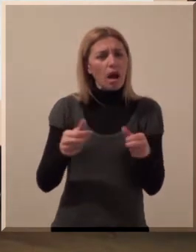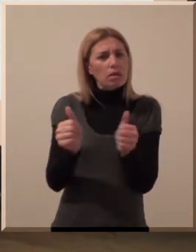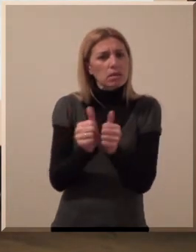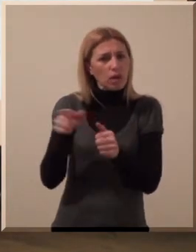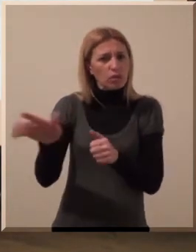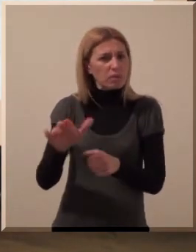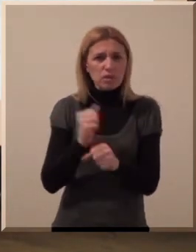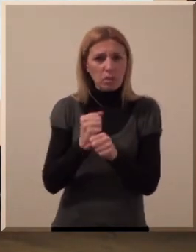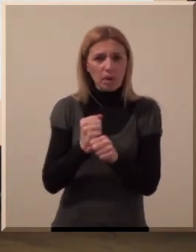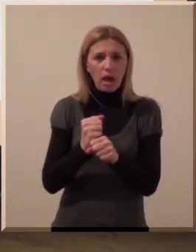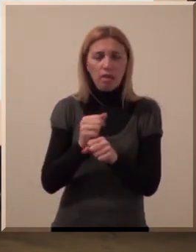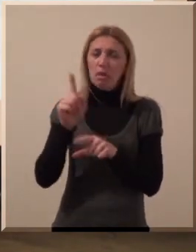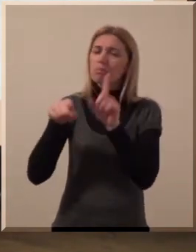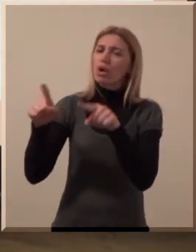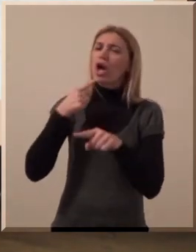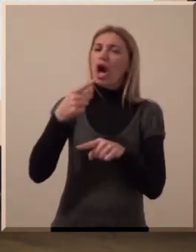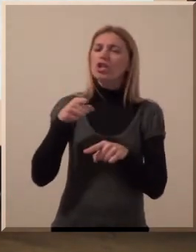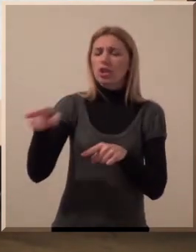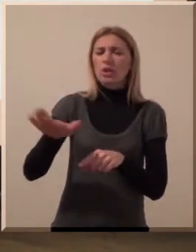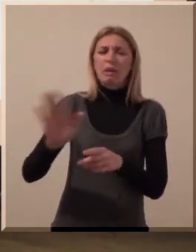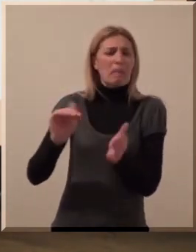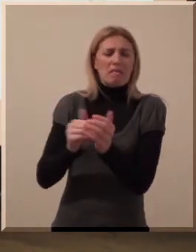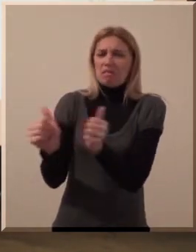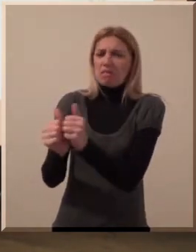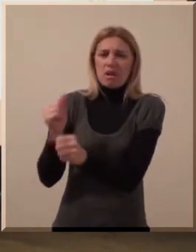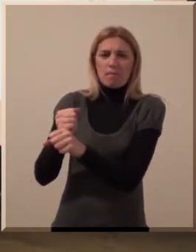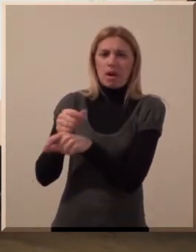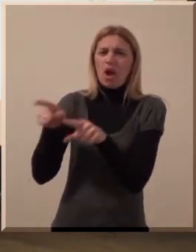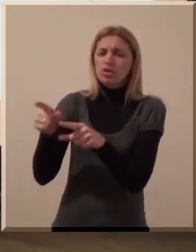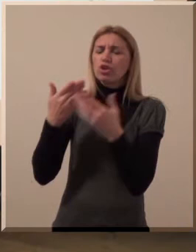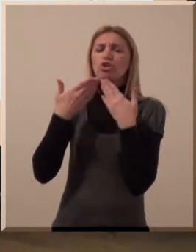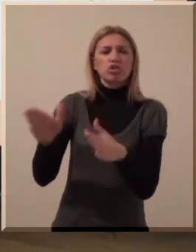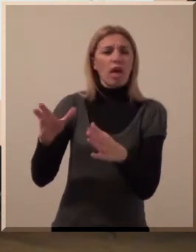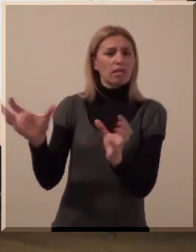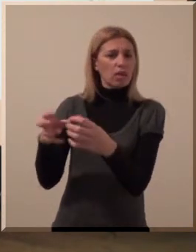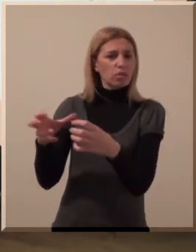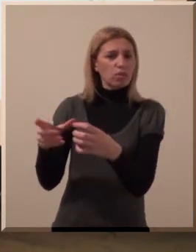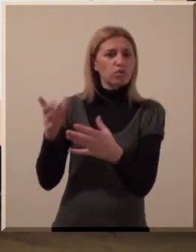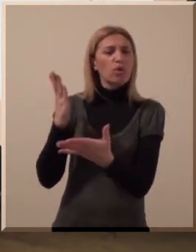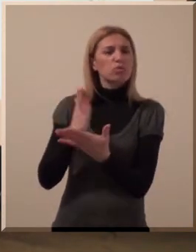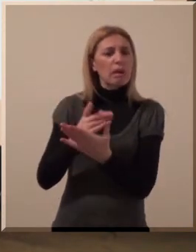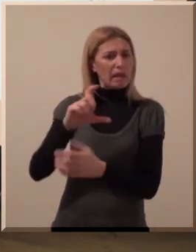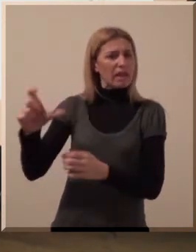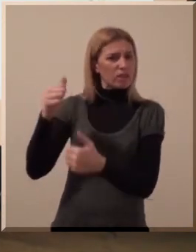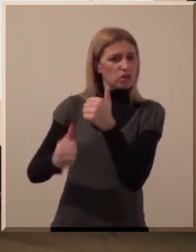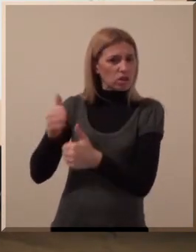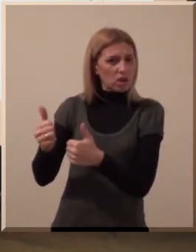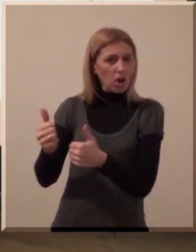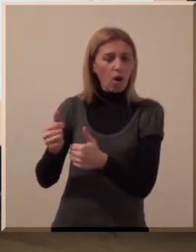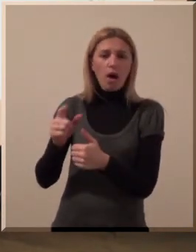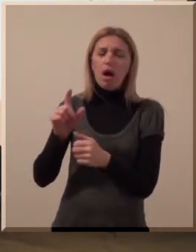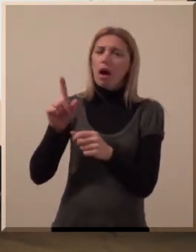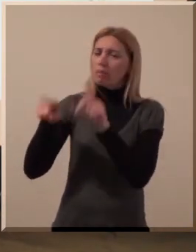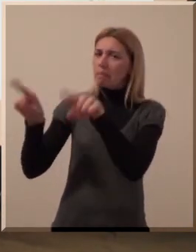pitao, pa zar te nije strah da radiš sa ovom decom? Neki su govorili da sa njima uopšte ne treba ni raditi jer oni su namili štepu prušli